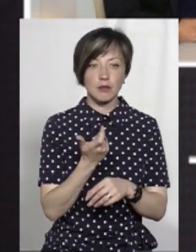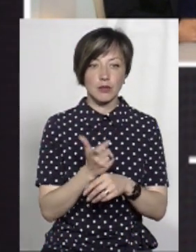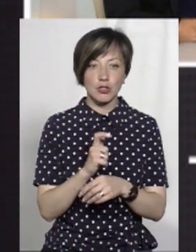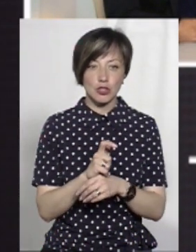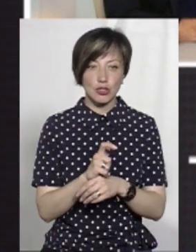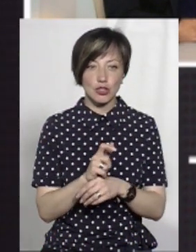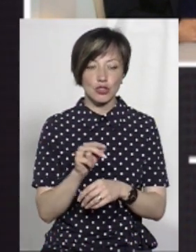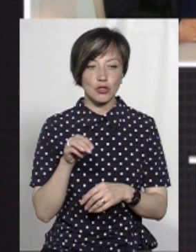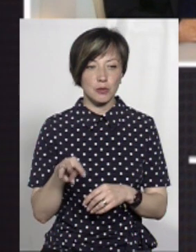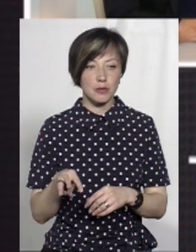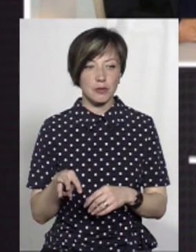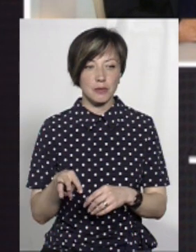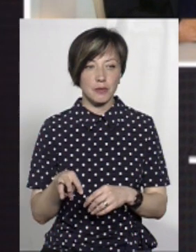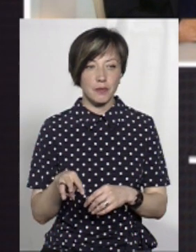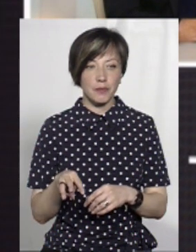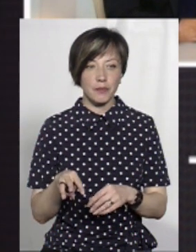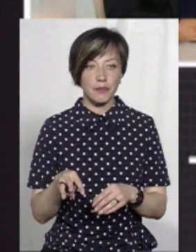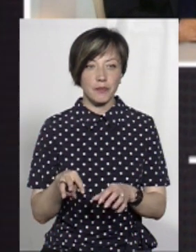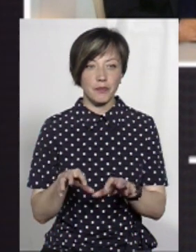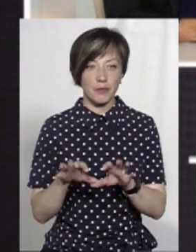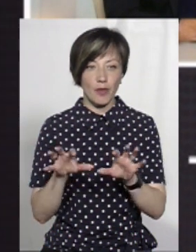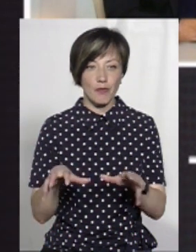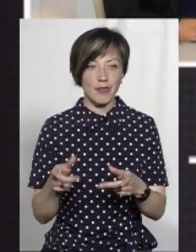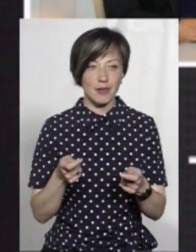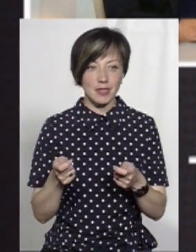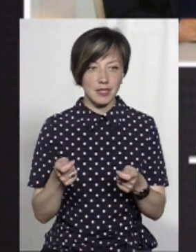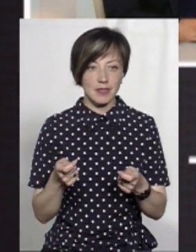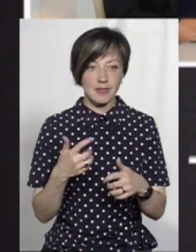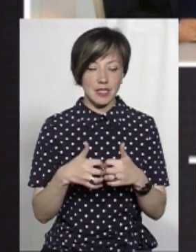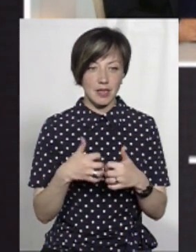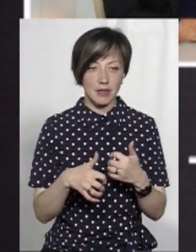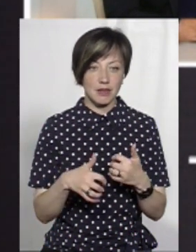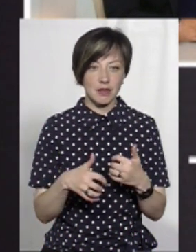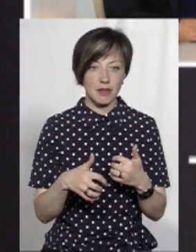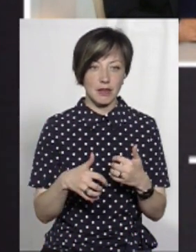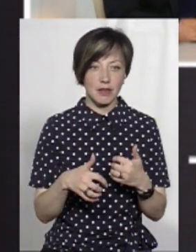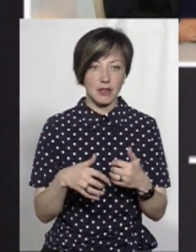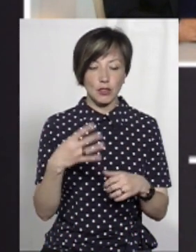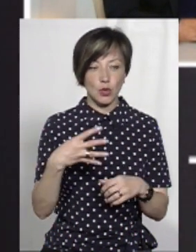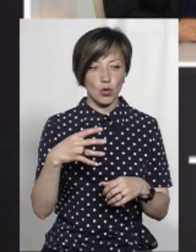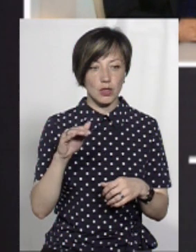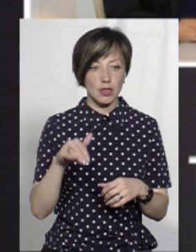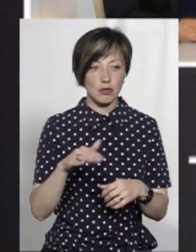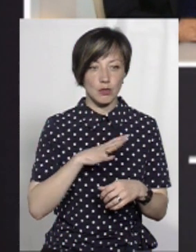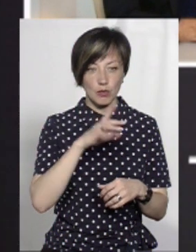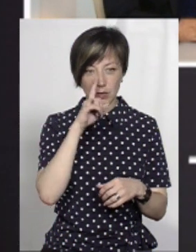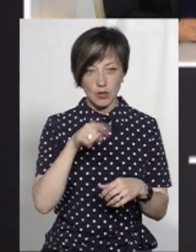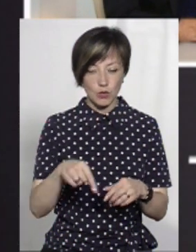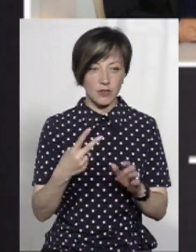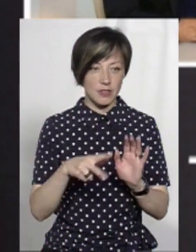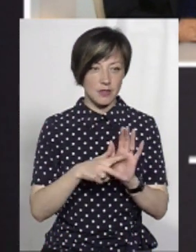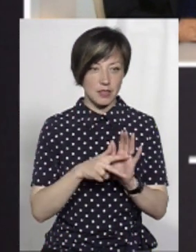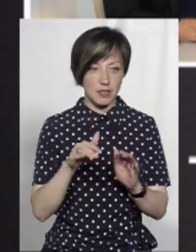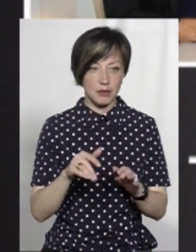більше, ніж... Голова адміністрація. Так, ніж голова адміністрація. Ну, я так в середньому вирахував. Це десь виходить, там 40 тисяч було в місяць, а тут